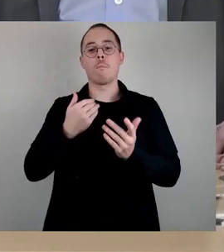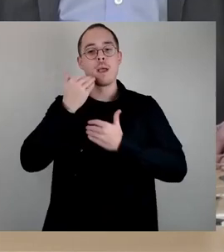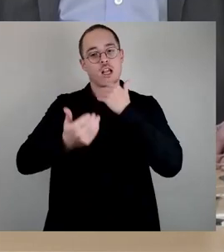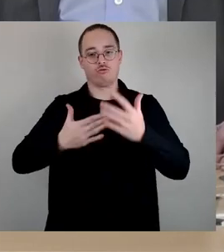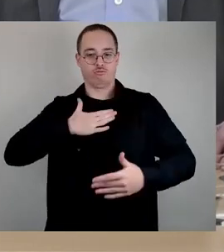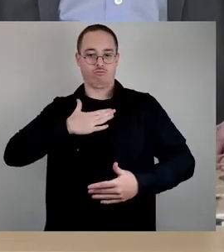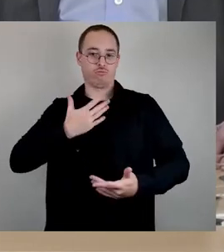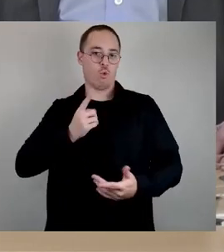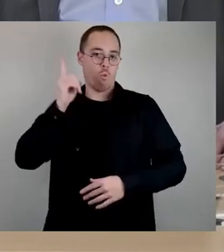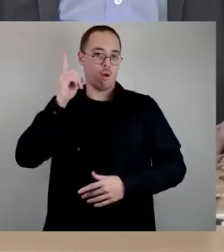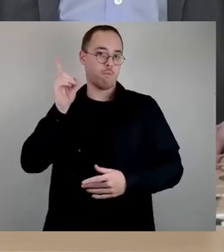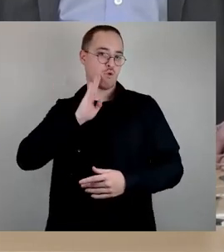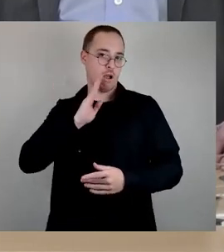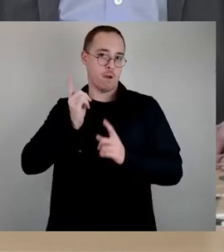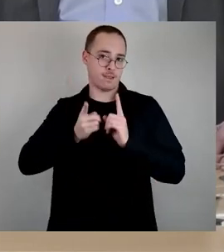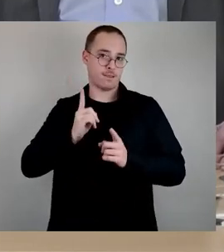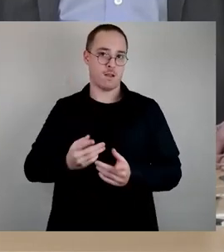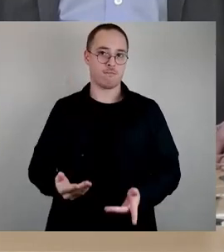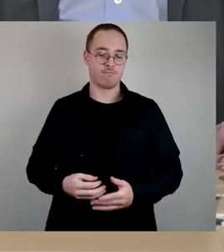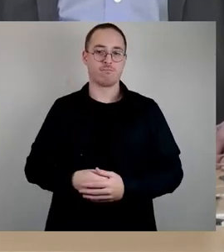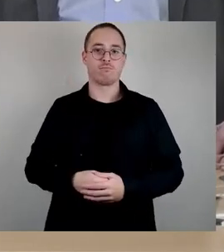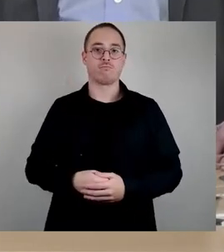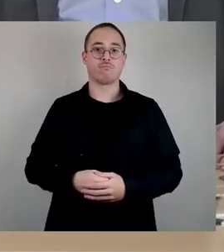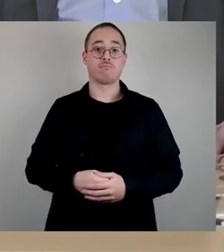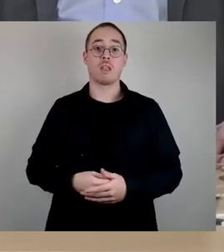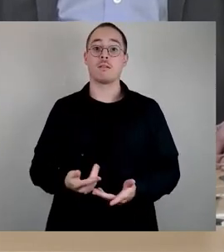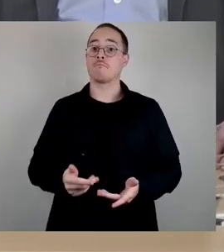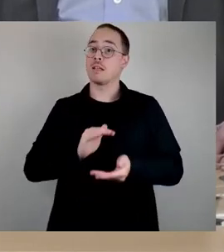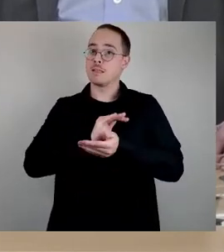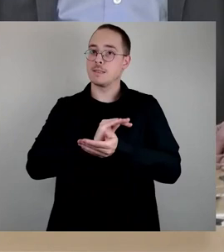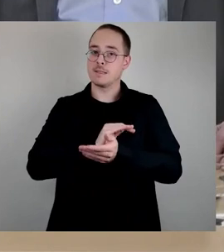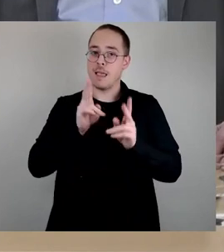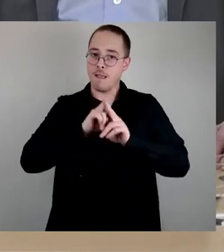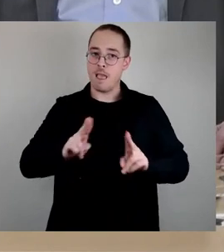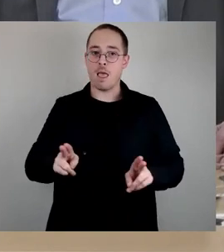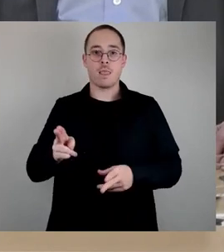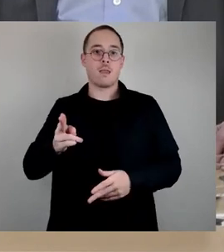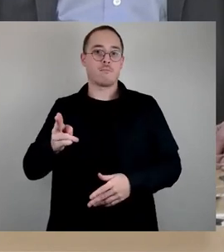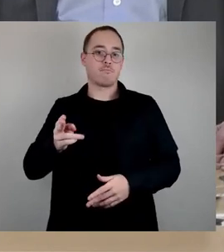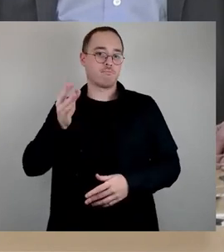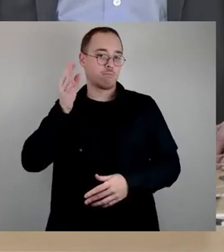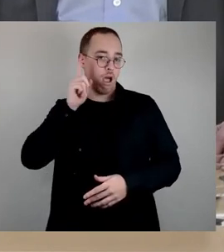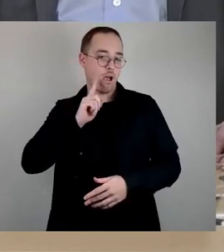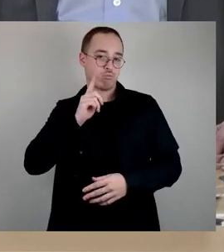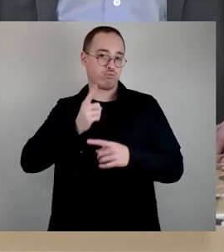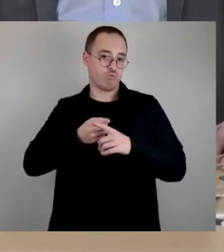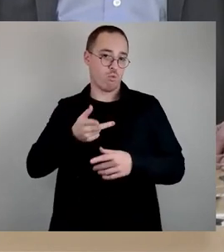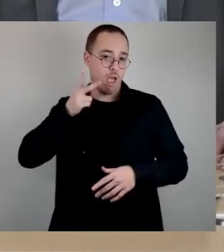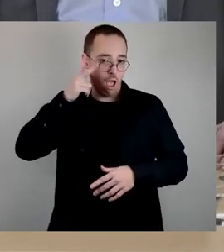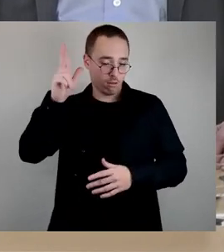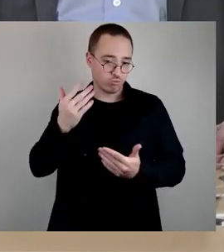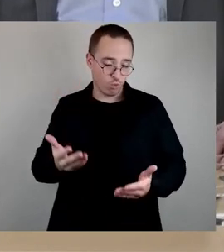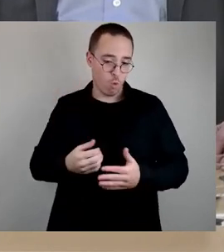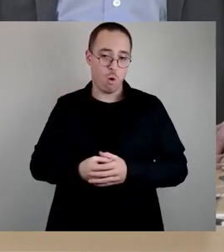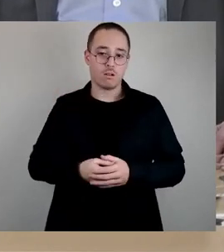Sehr geehrte Damen und Herren, verehrte Stadträte und Stadträte, gemeinsam mit zahlreichen Akteuren der Zivilgesellschaft